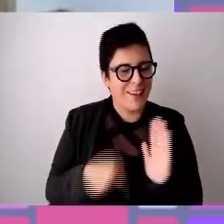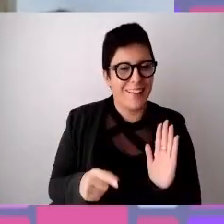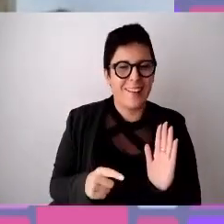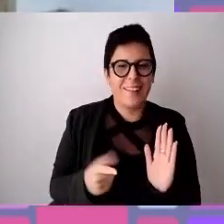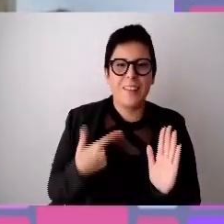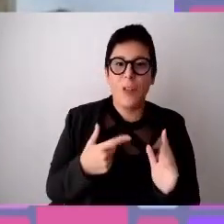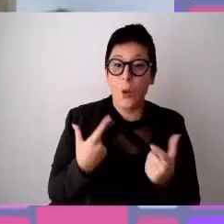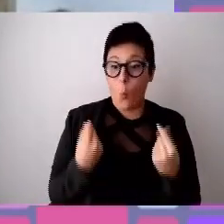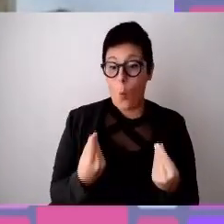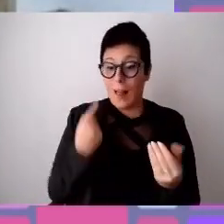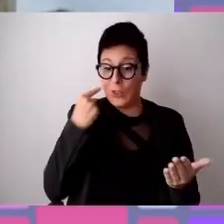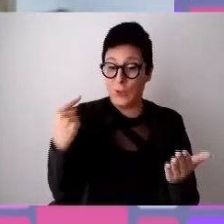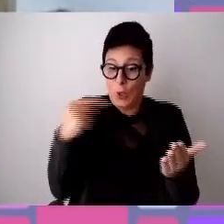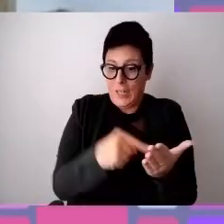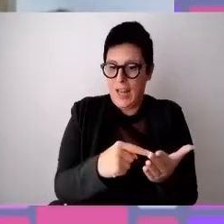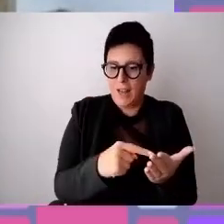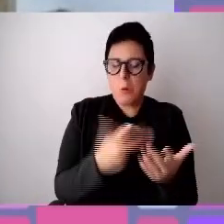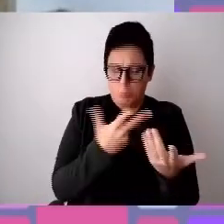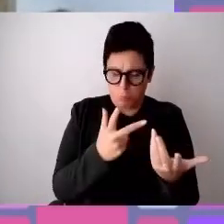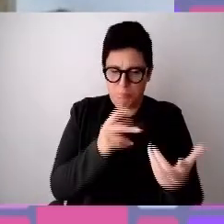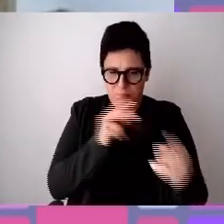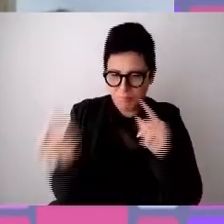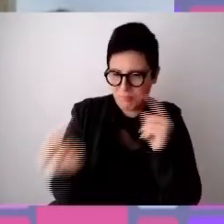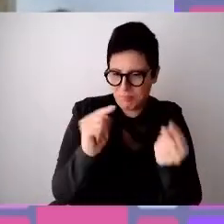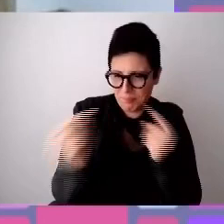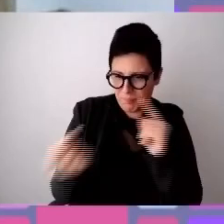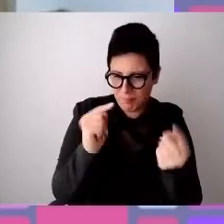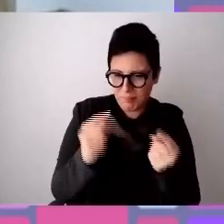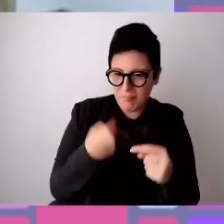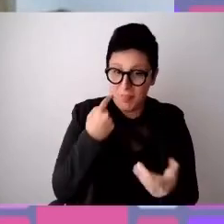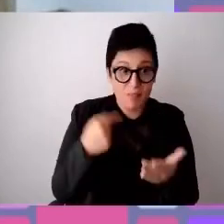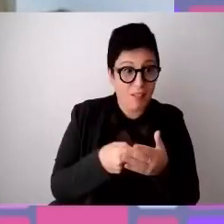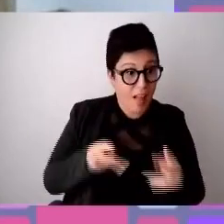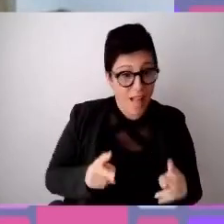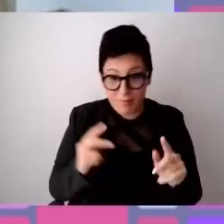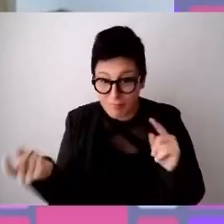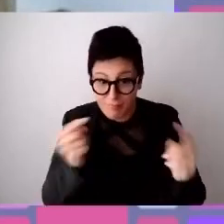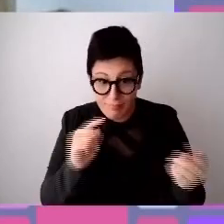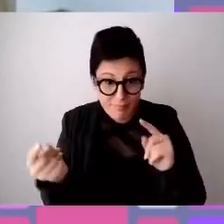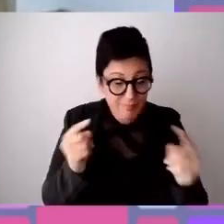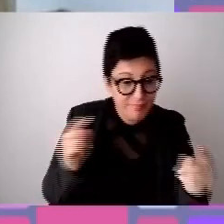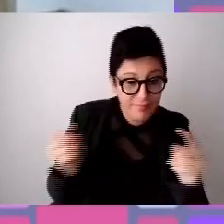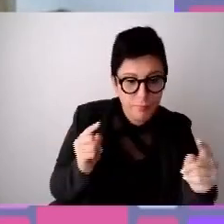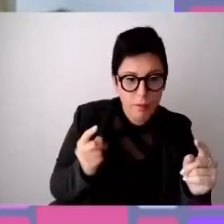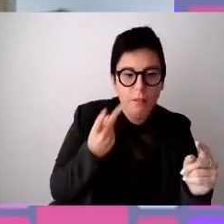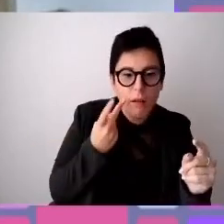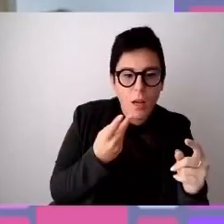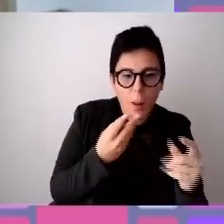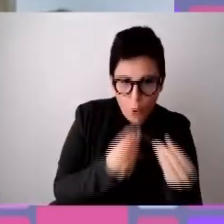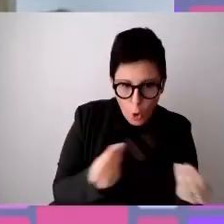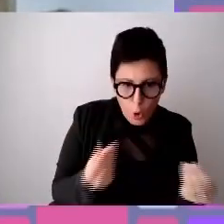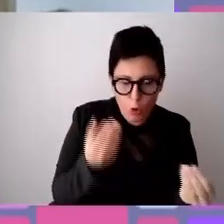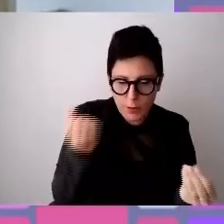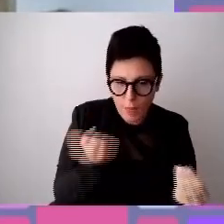nella cosiddetta tavola rotonda per poi portare delle soluzioni che possono o di prodotto o di servizio